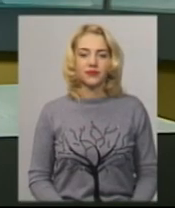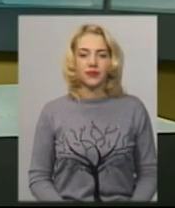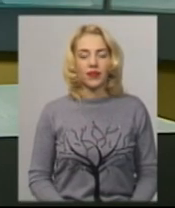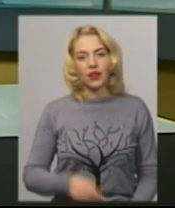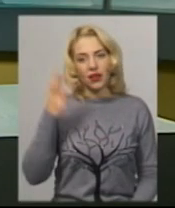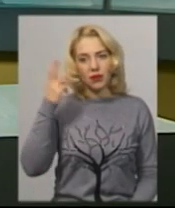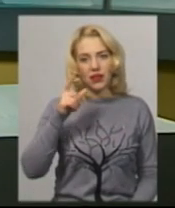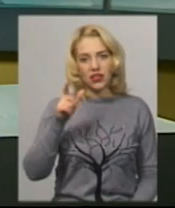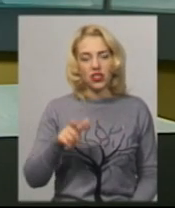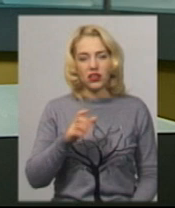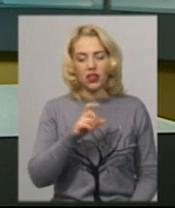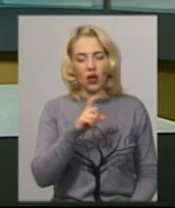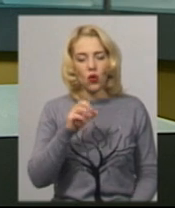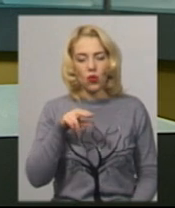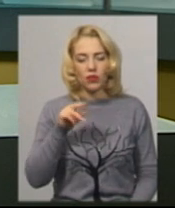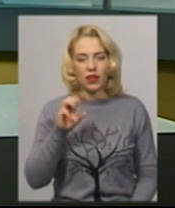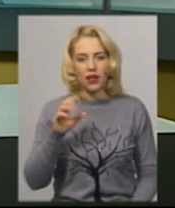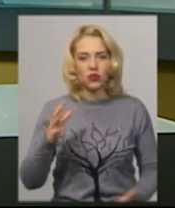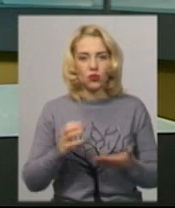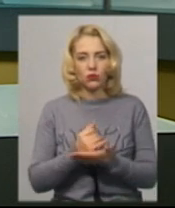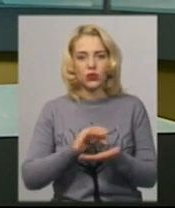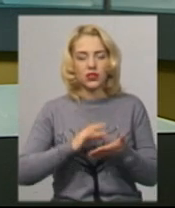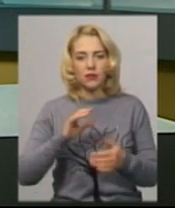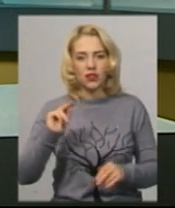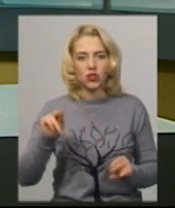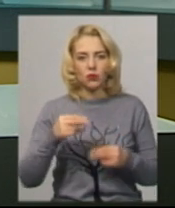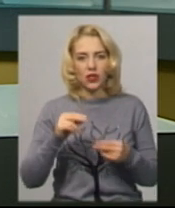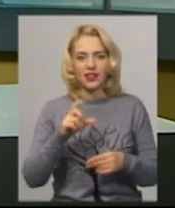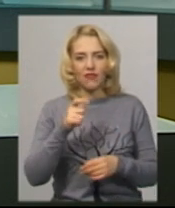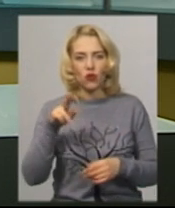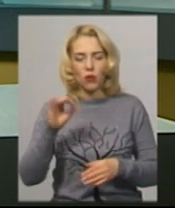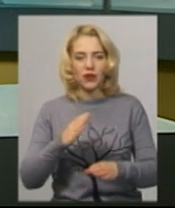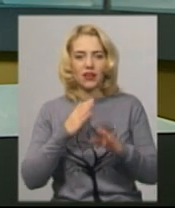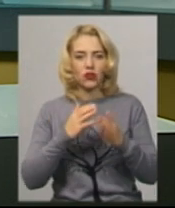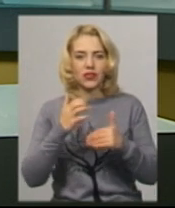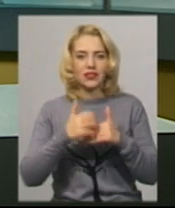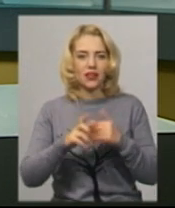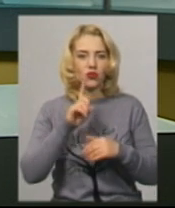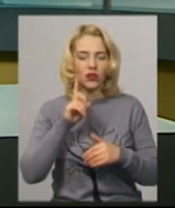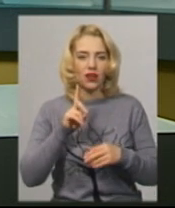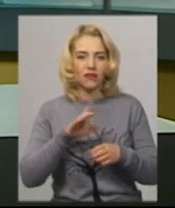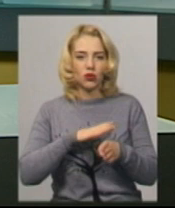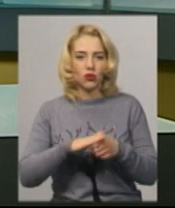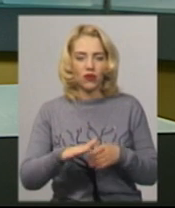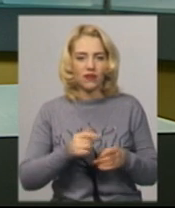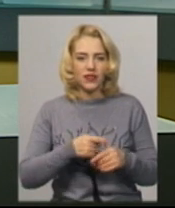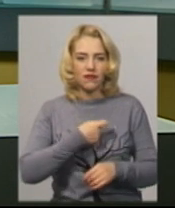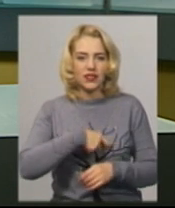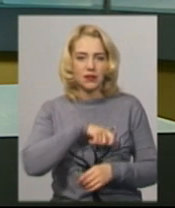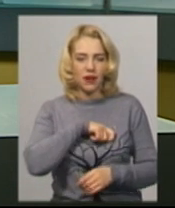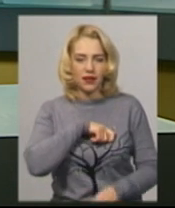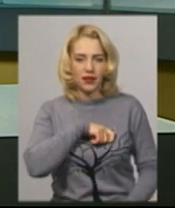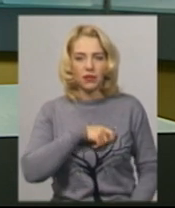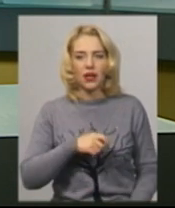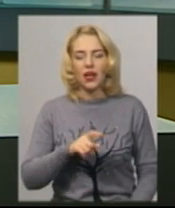Хмельничанка Софія Хоптар здобула срібло на чемпіонаті Європи з тех хвандо серед юніорів, який відбувався в Іспанії в місті Маринадор.